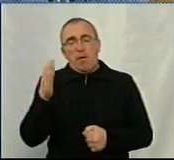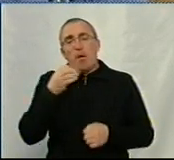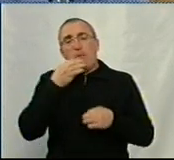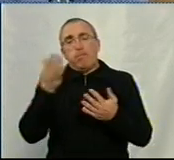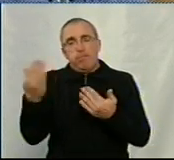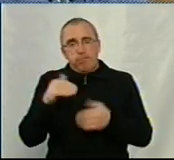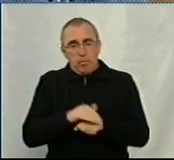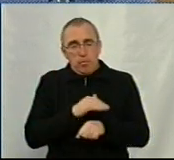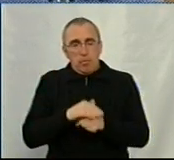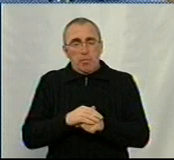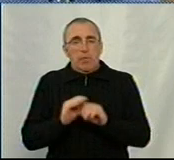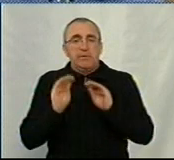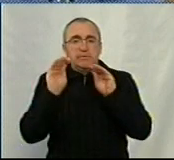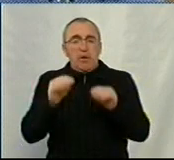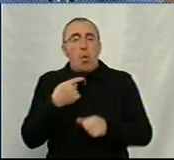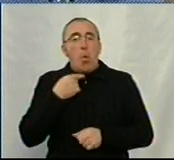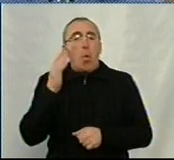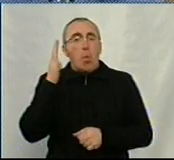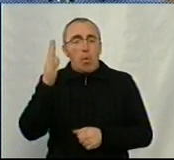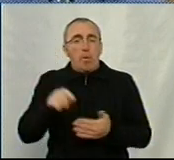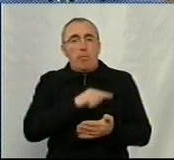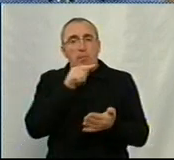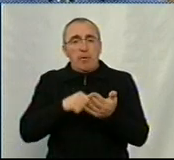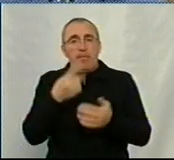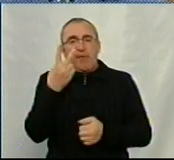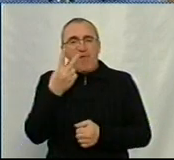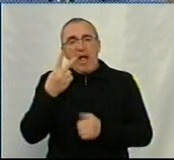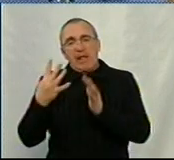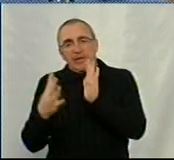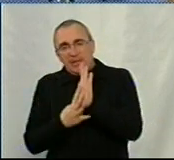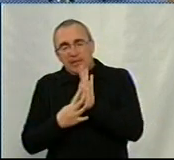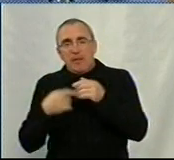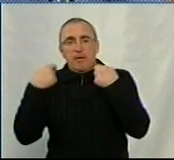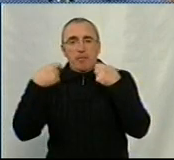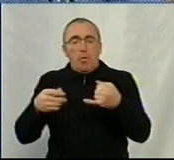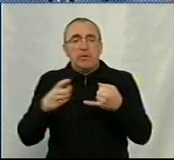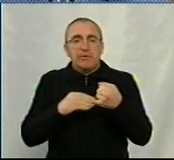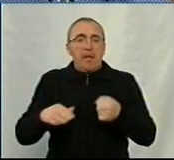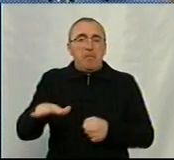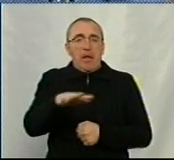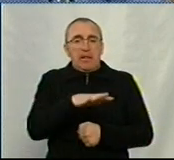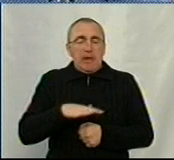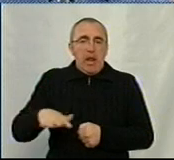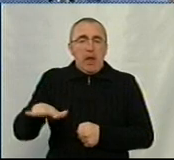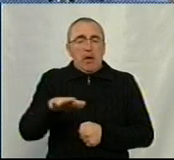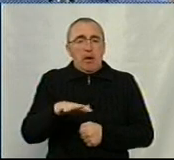ласка, ставлю на голосування питання 2.9 про продаж земельної ділянки